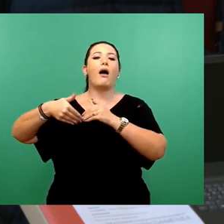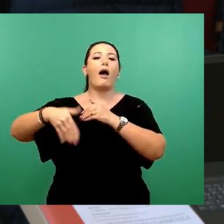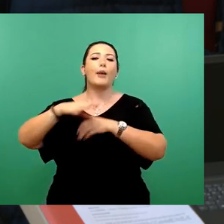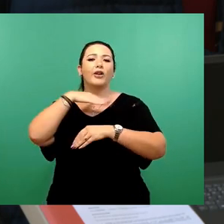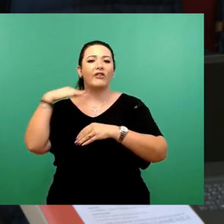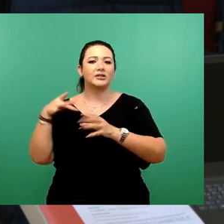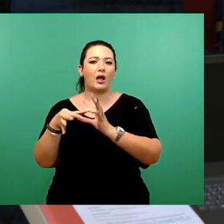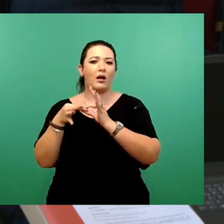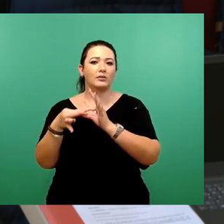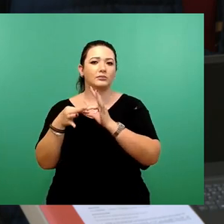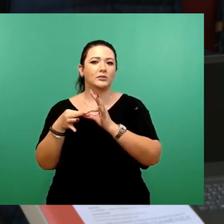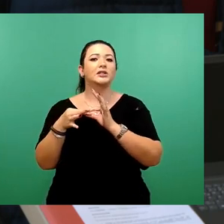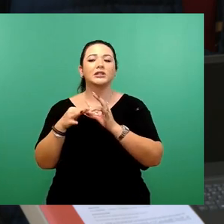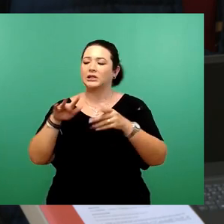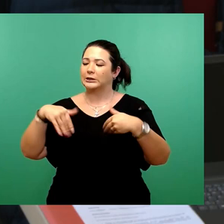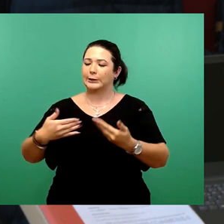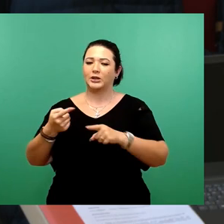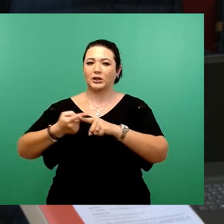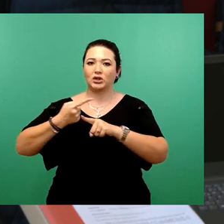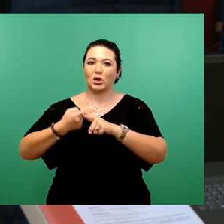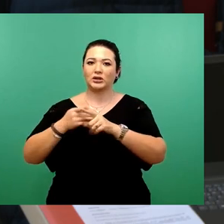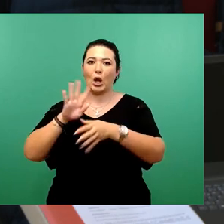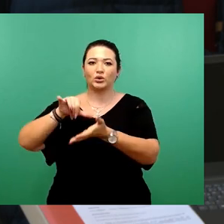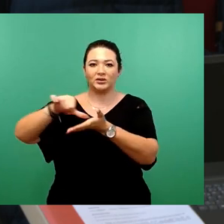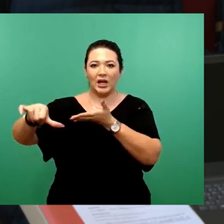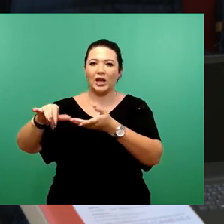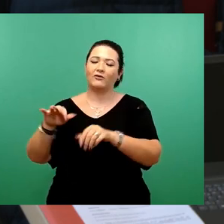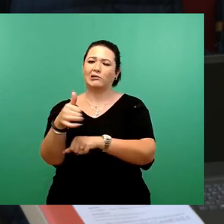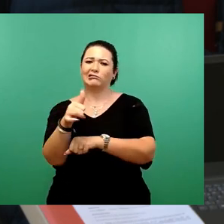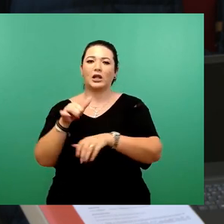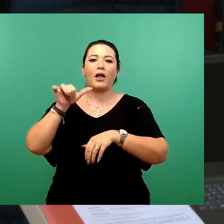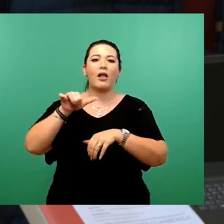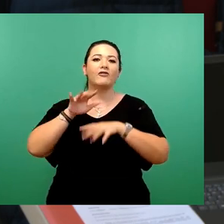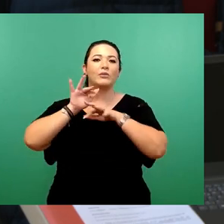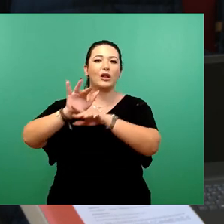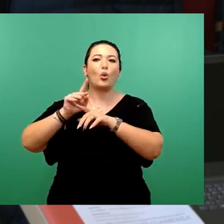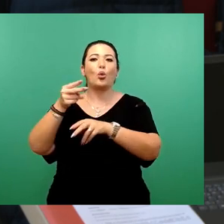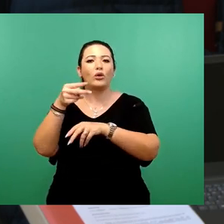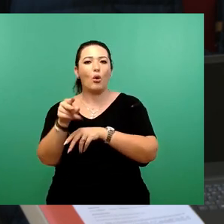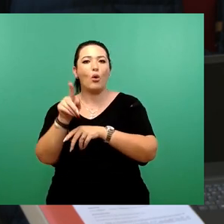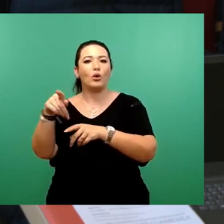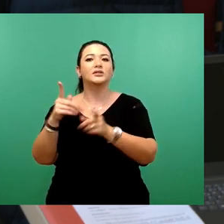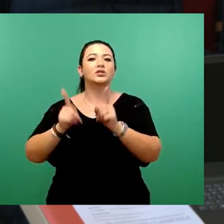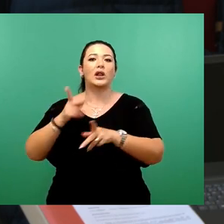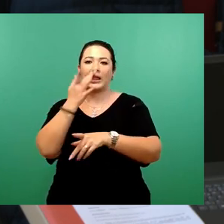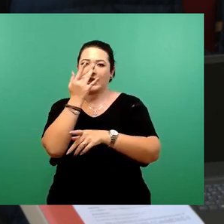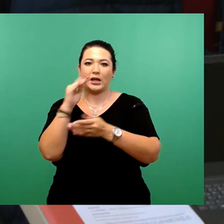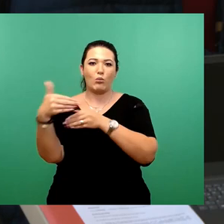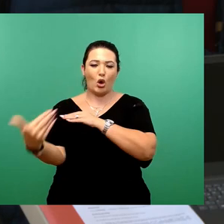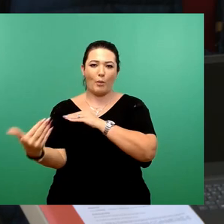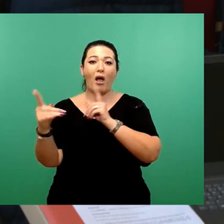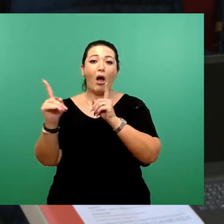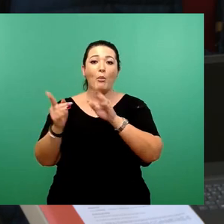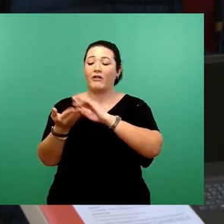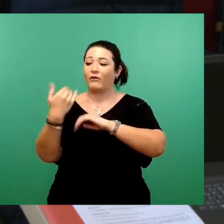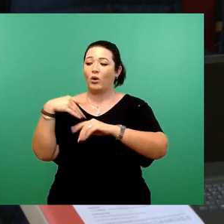Sonderauszahlung von ungefähr 11 Millionen, die so in Richtung Kita gehen soll. Allerdings in einer Vorlage, die wir jetzt